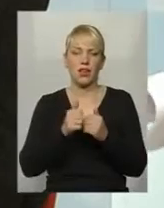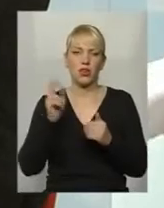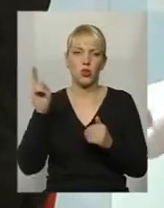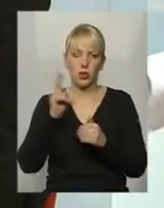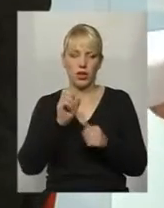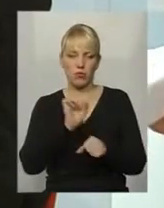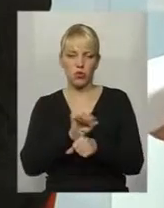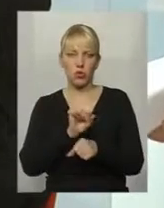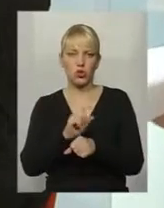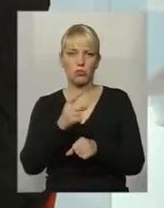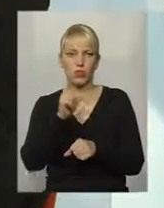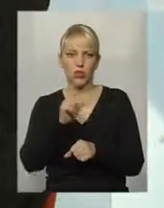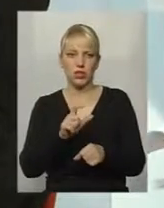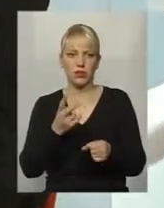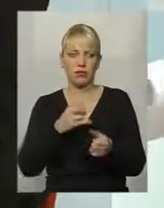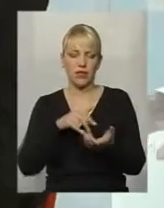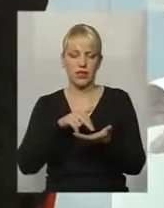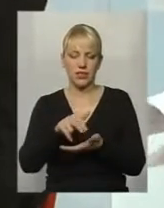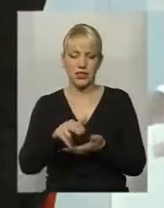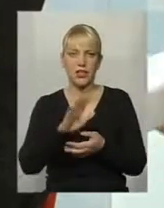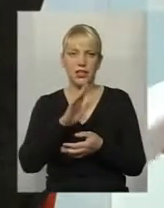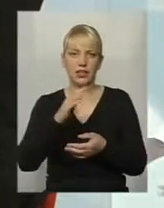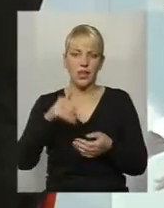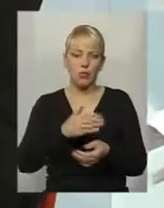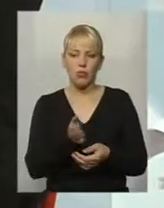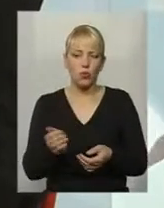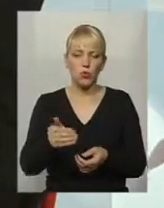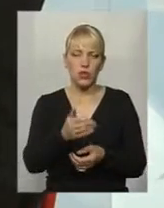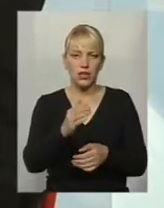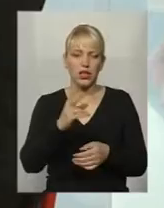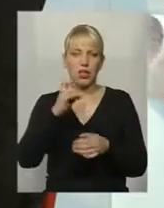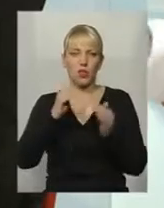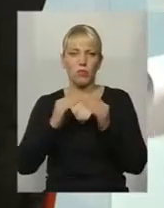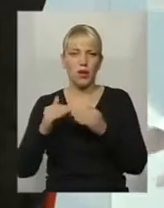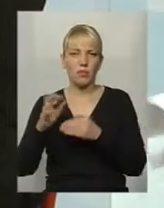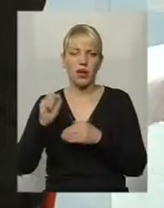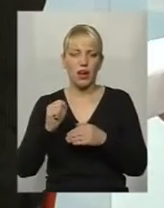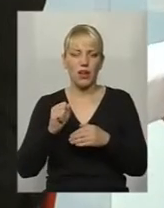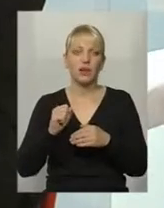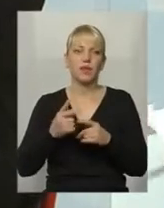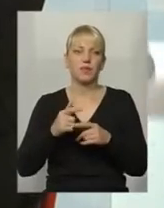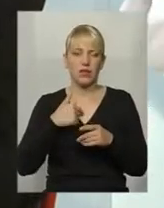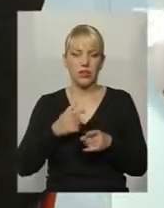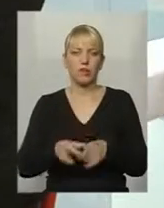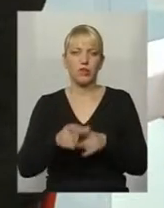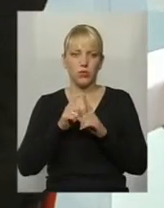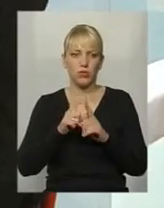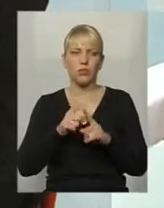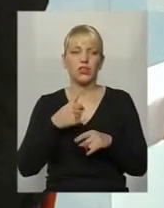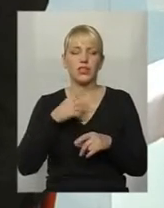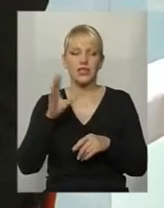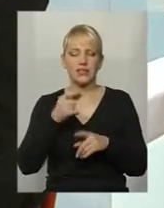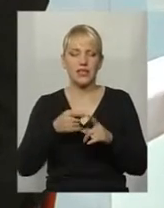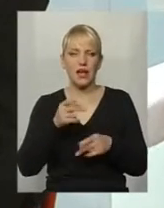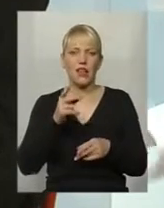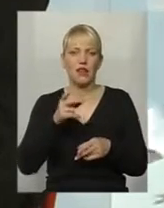людина повинна зійти і не блудити дворами, а зійти. І, ви знаєте, відповіли нам в кінці кінців, варилося цілий